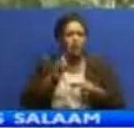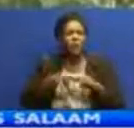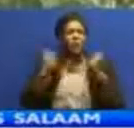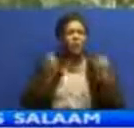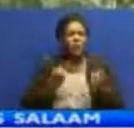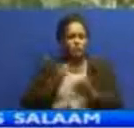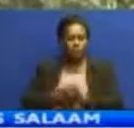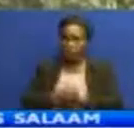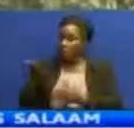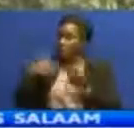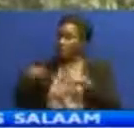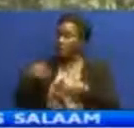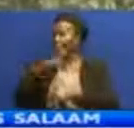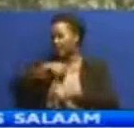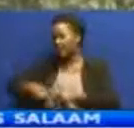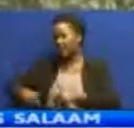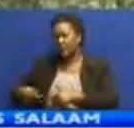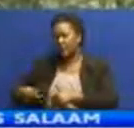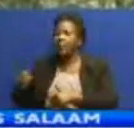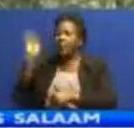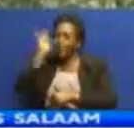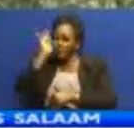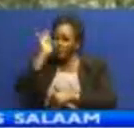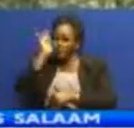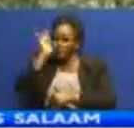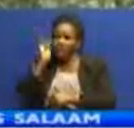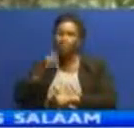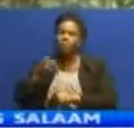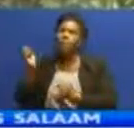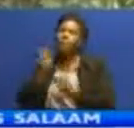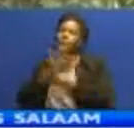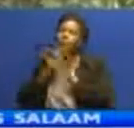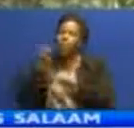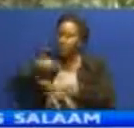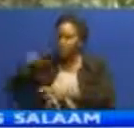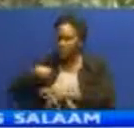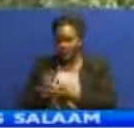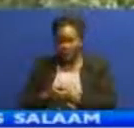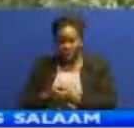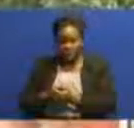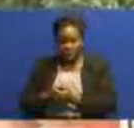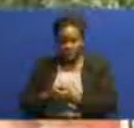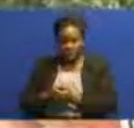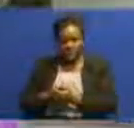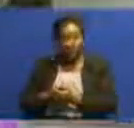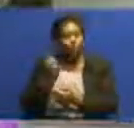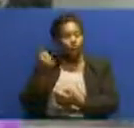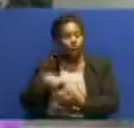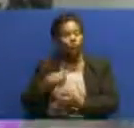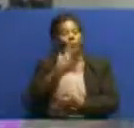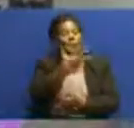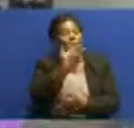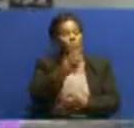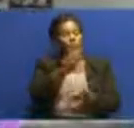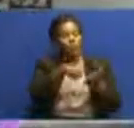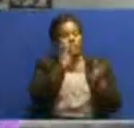laisi ya kione ikikirio cha wahanga wanbezi luisi apapu sisi kutumibake ya msina nune ya tujaripo nicha kushangaza